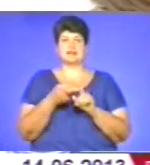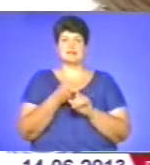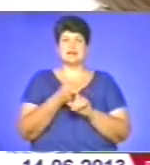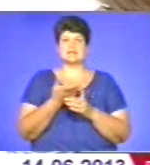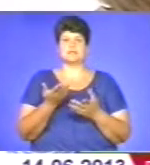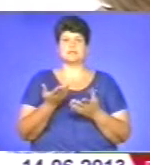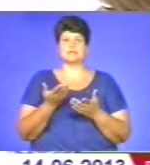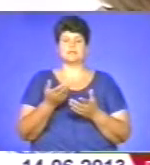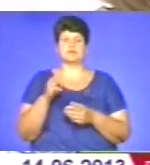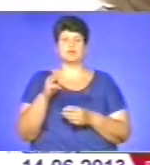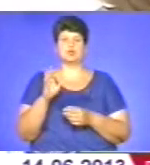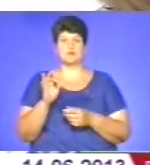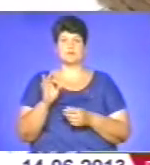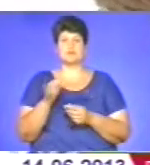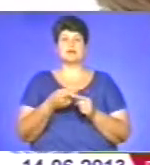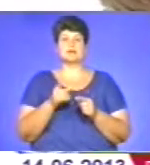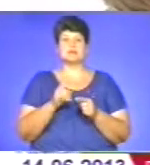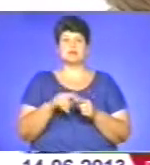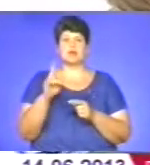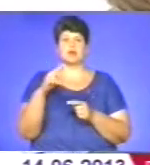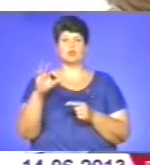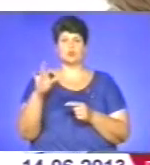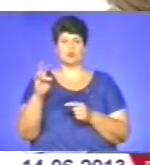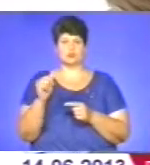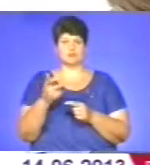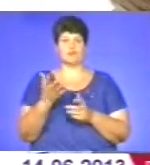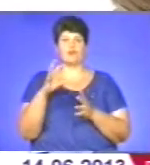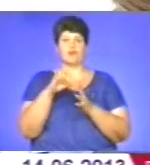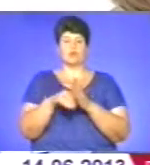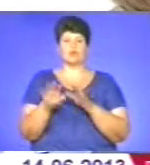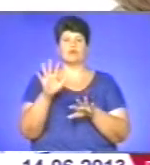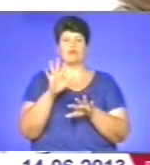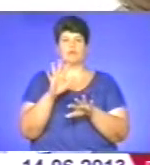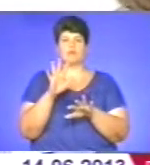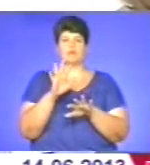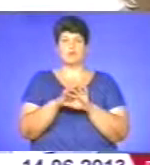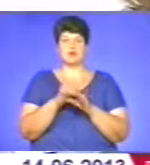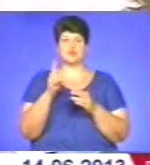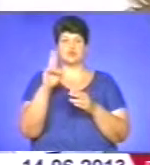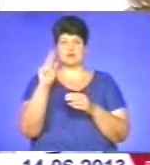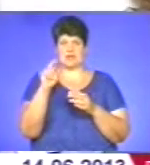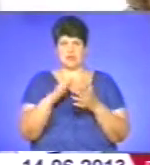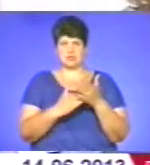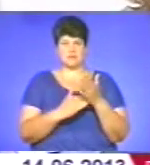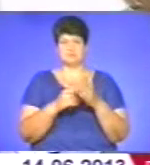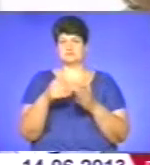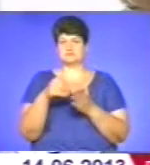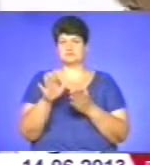такий донор бракується, тобто вноситься в базу даних відведень, абсолютних або відносних